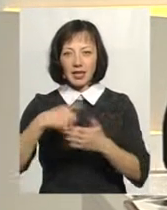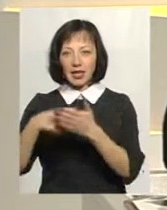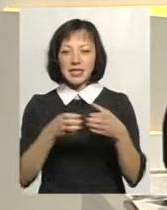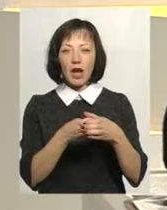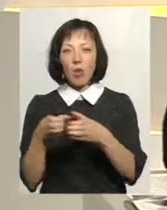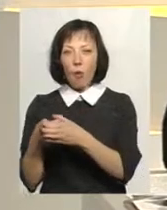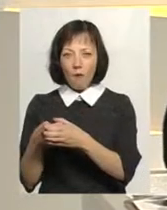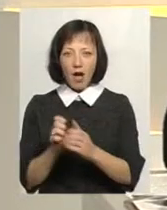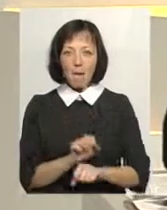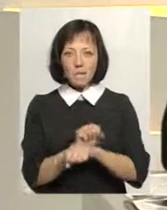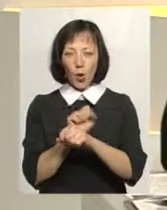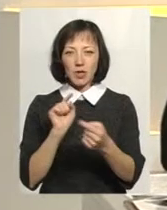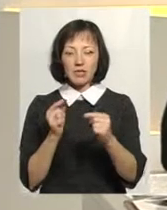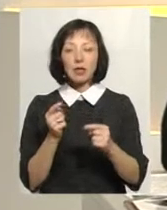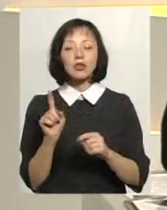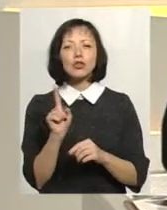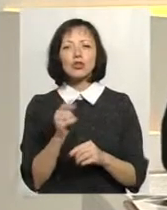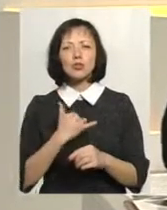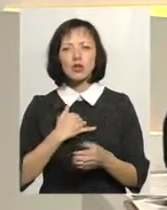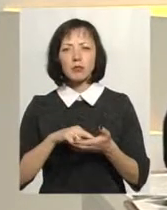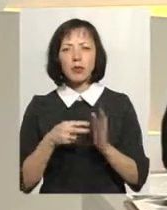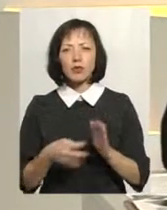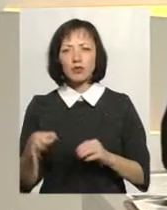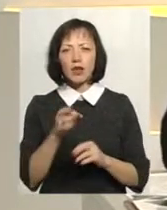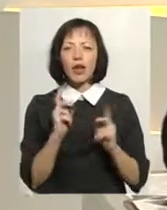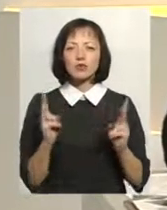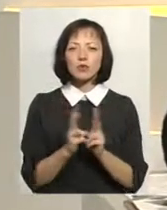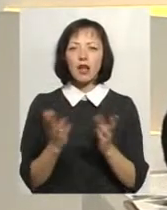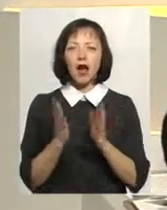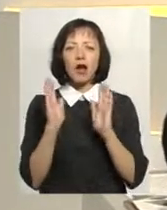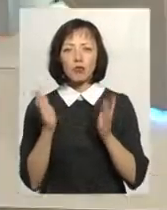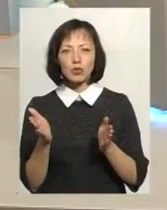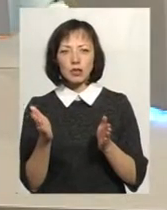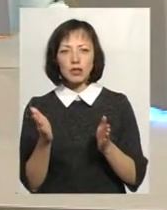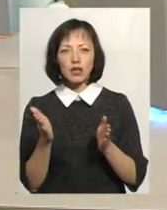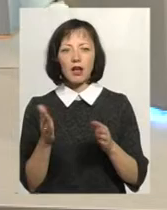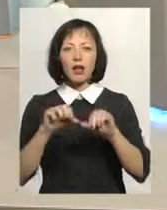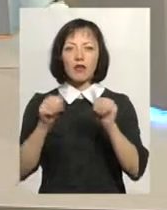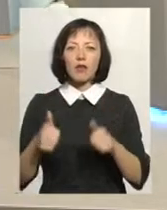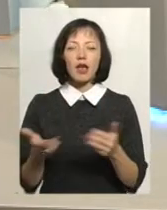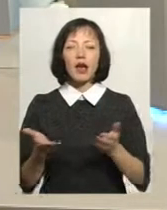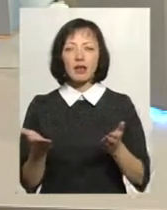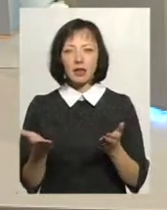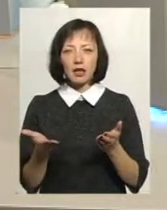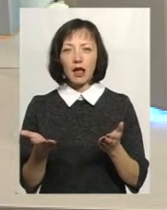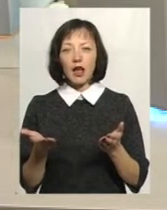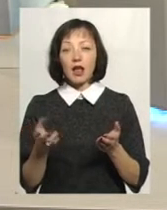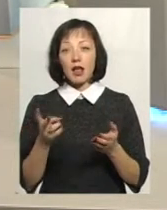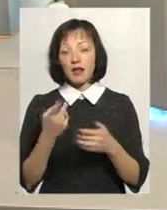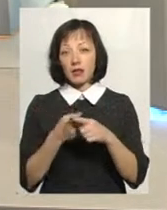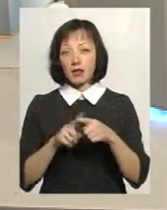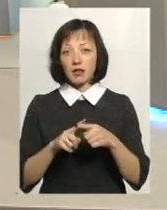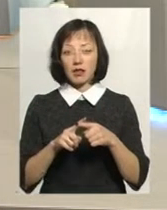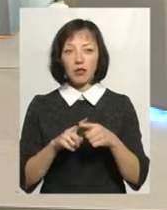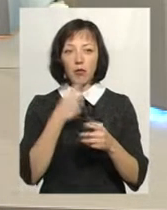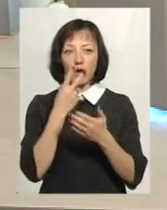сьогодні на теренах Хмельниччини плануєте? Як зустріти? Яка буде? В якому вигляді? Адже на таблоїдах